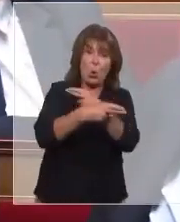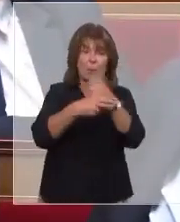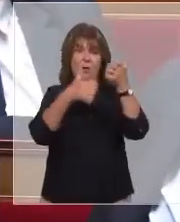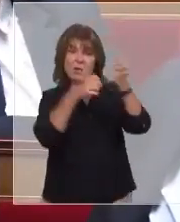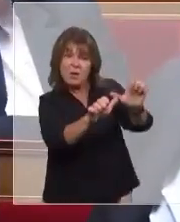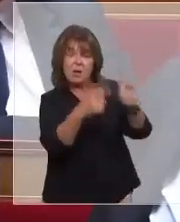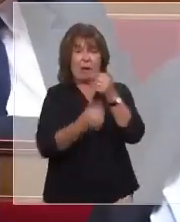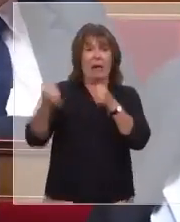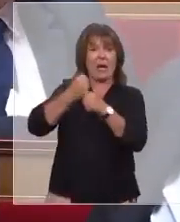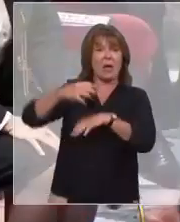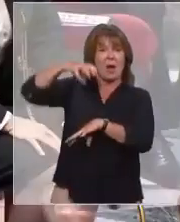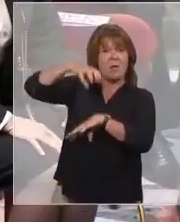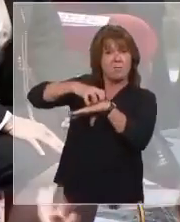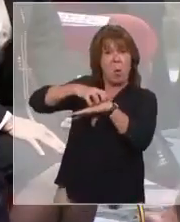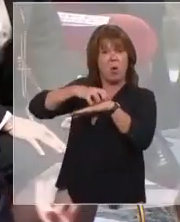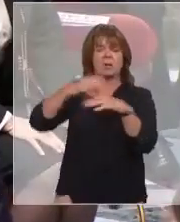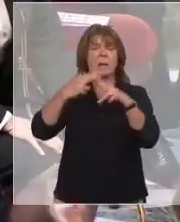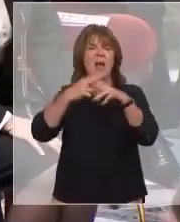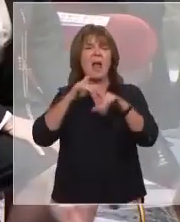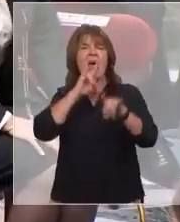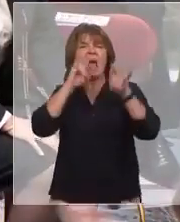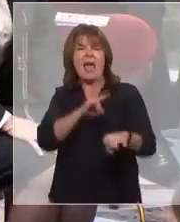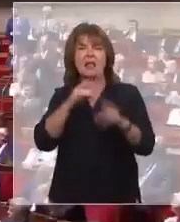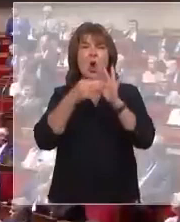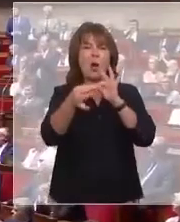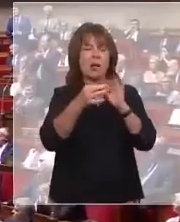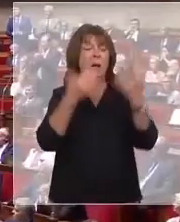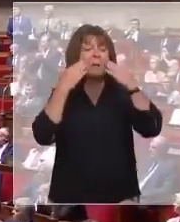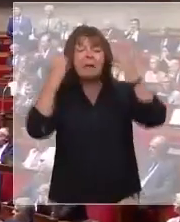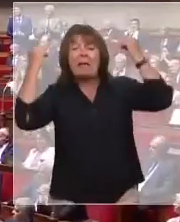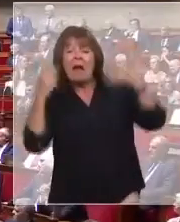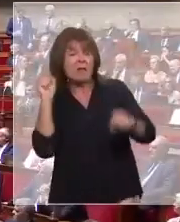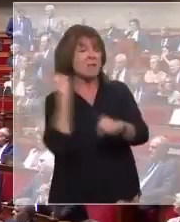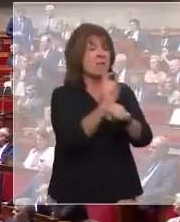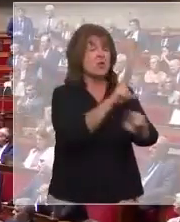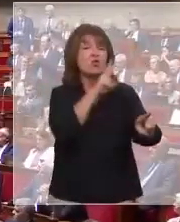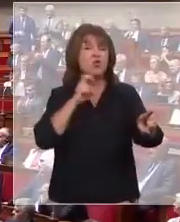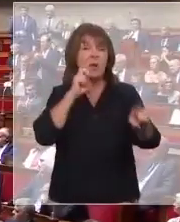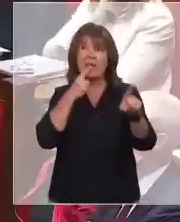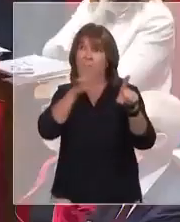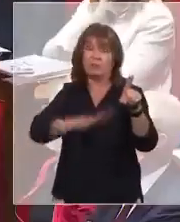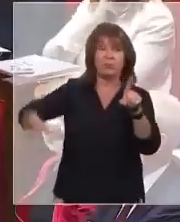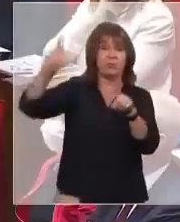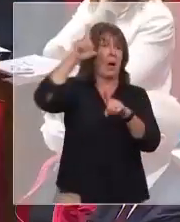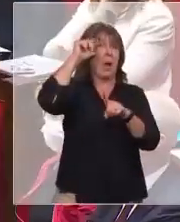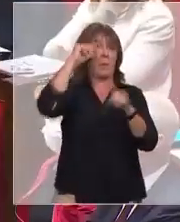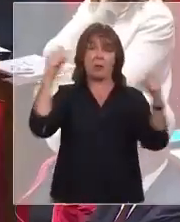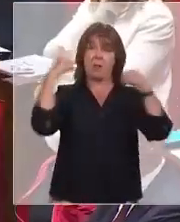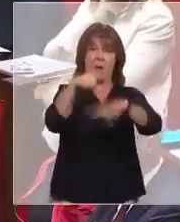création d'un pôle est en ligne. S'en prendre à un juif, c'est s'en prendre à toute la République.